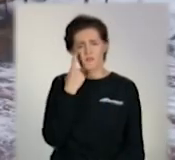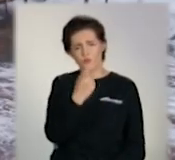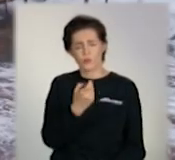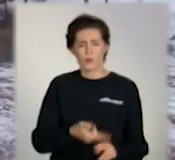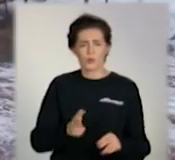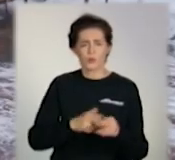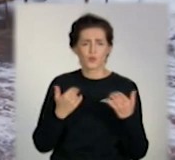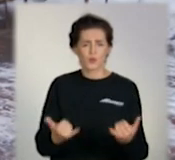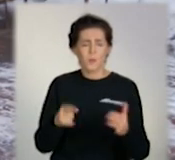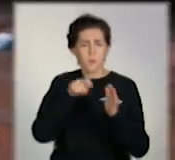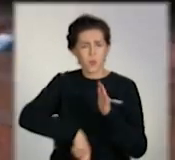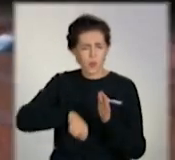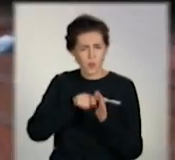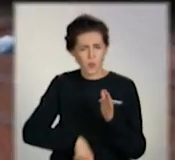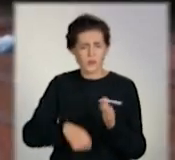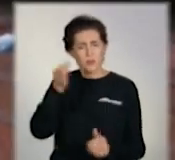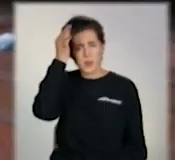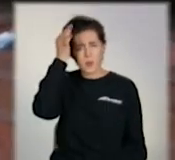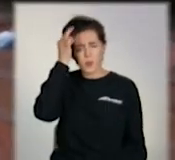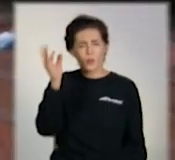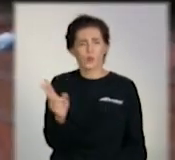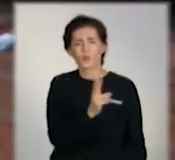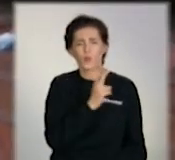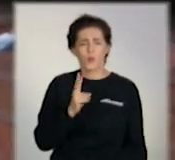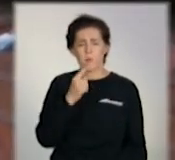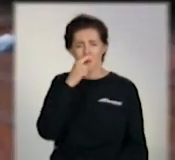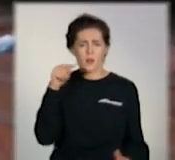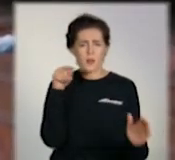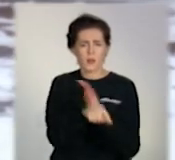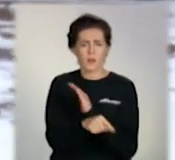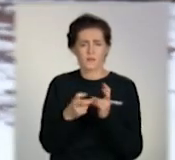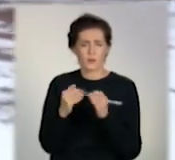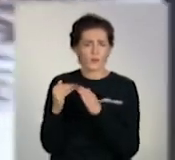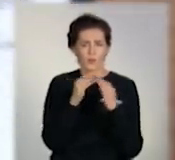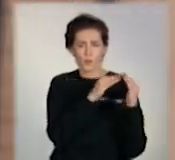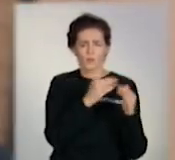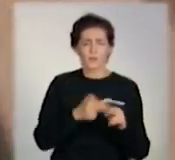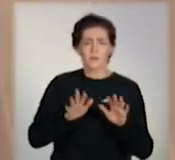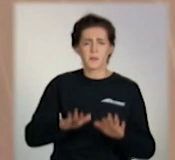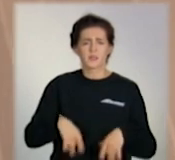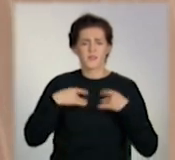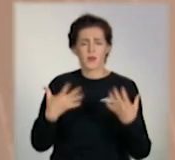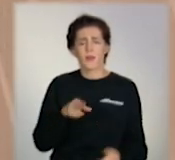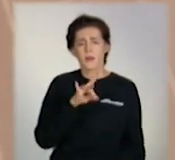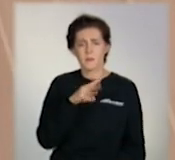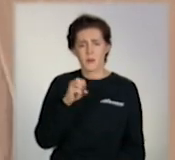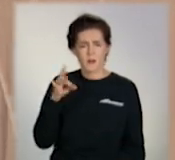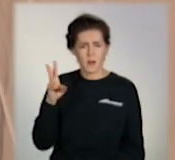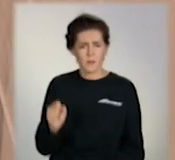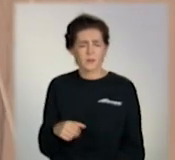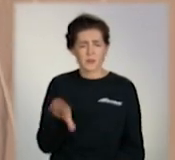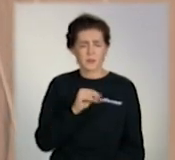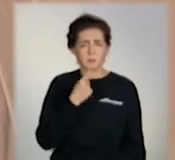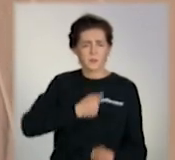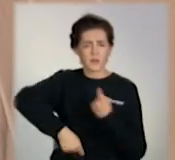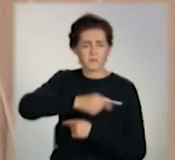нині триває перевірка. Нагадаємо, хтось намагався зламати будиночки на святковому ярмарку. Підприємці